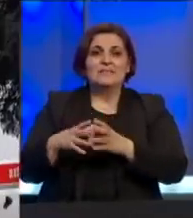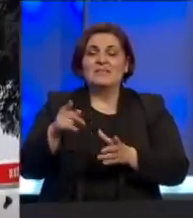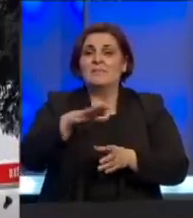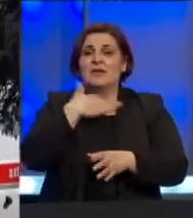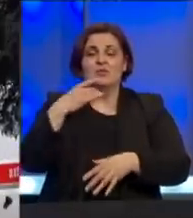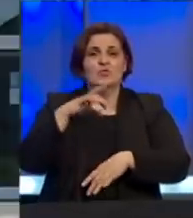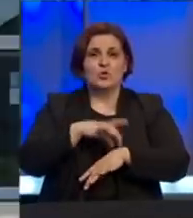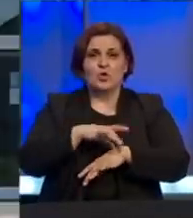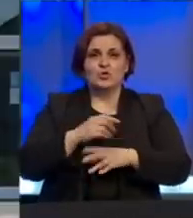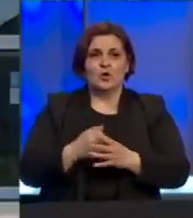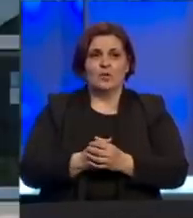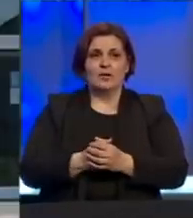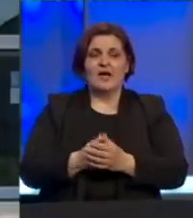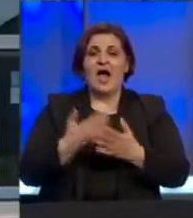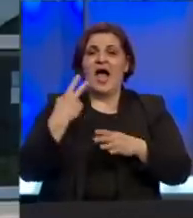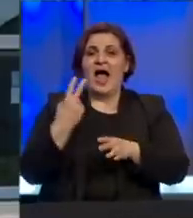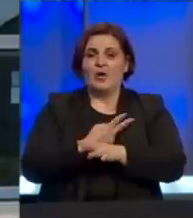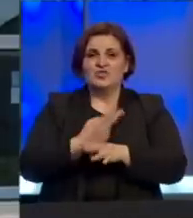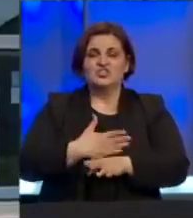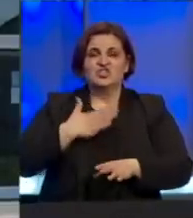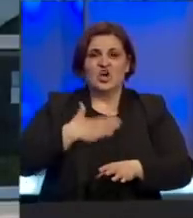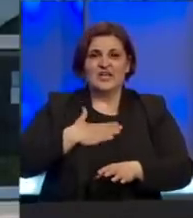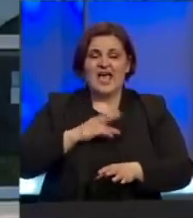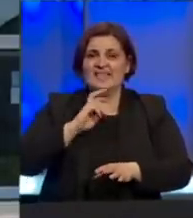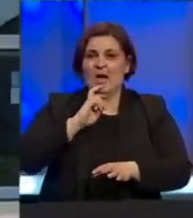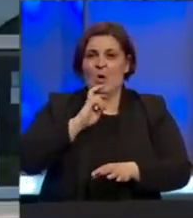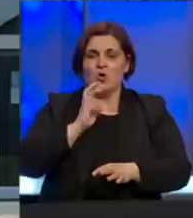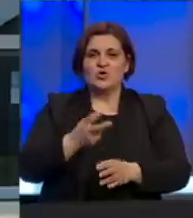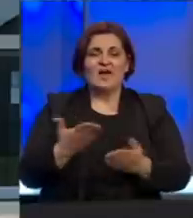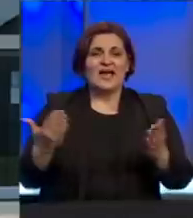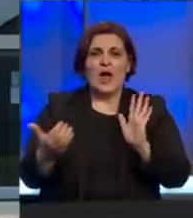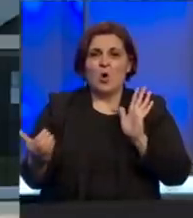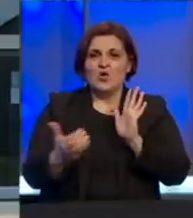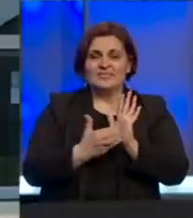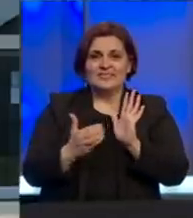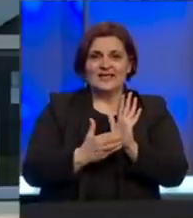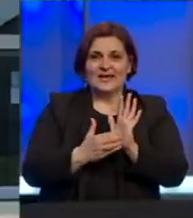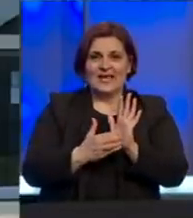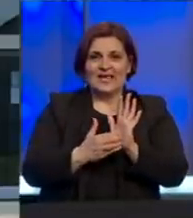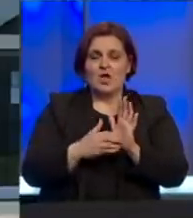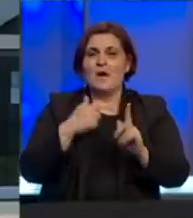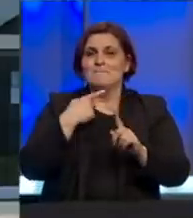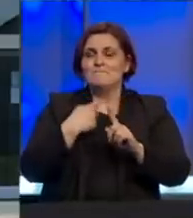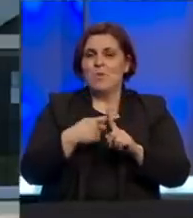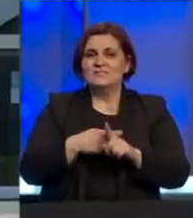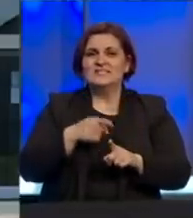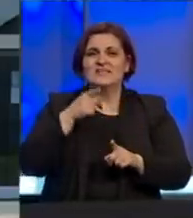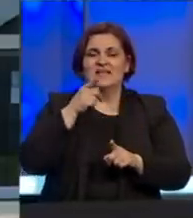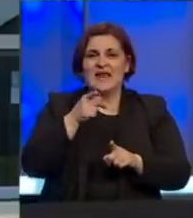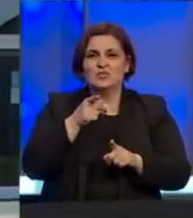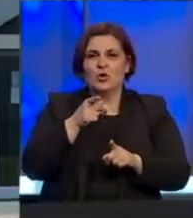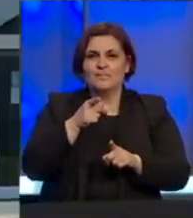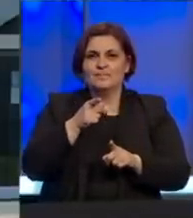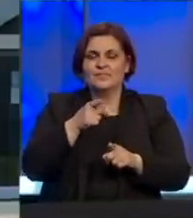dovoljno ljekara. Ako država želi da odgovori kako treba, znači pozitivno na taj odgovor,